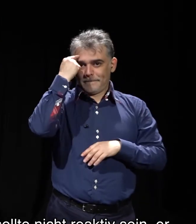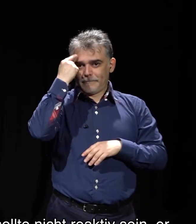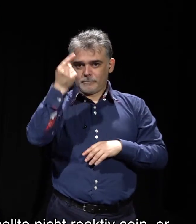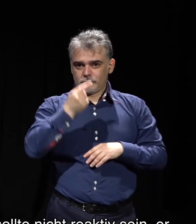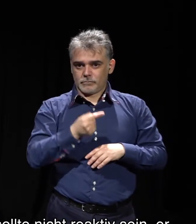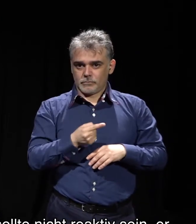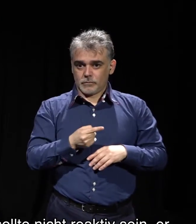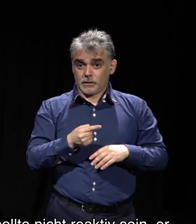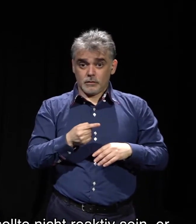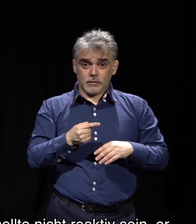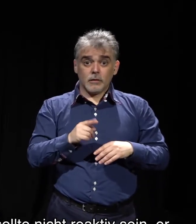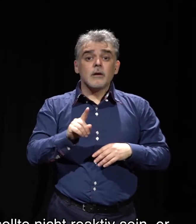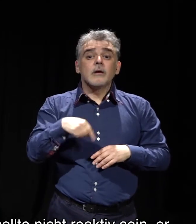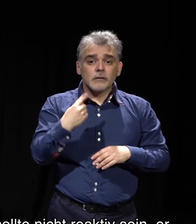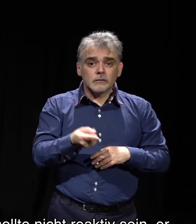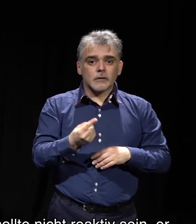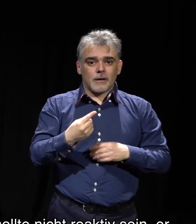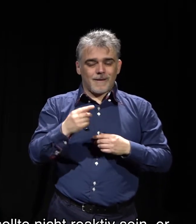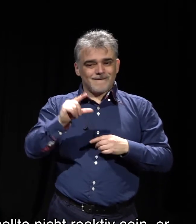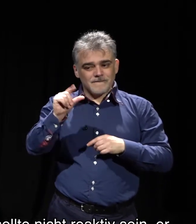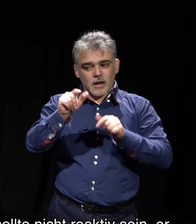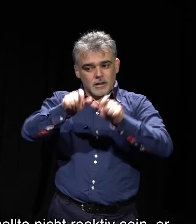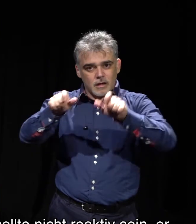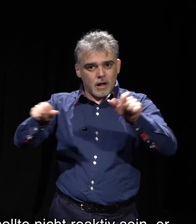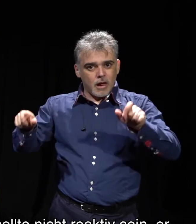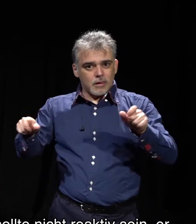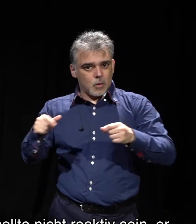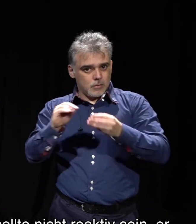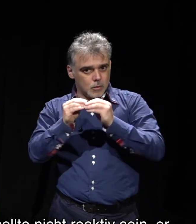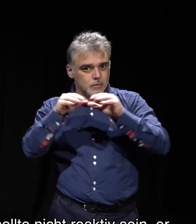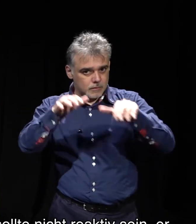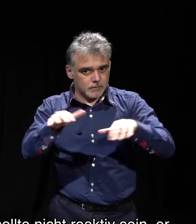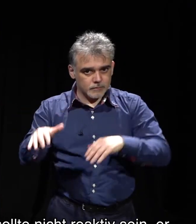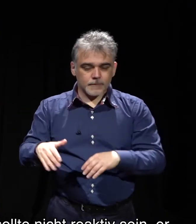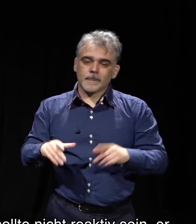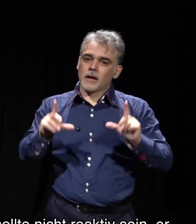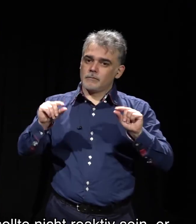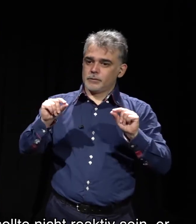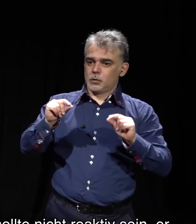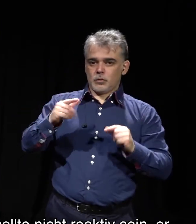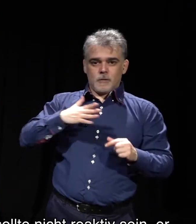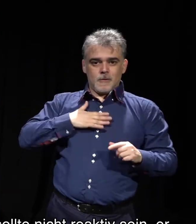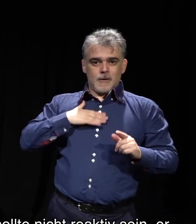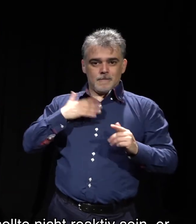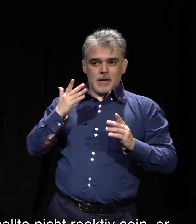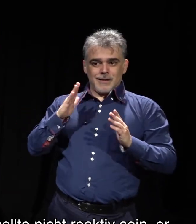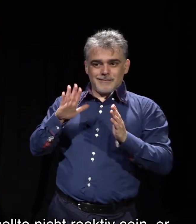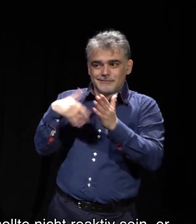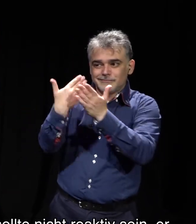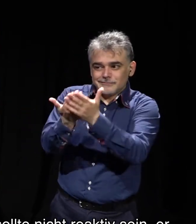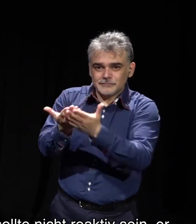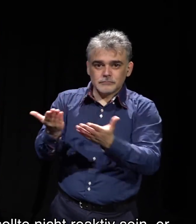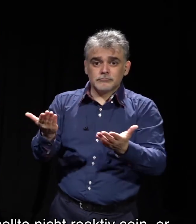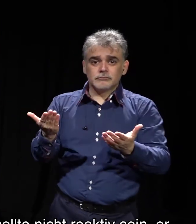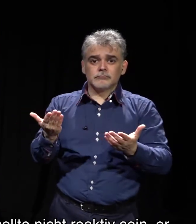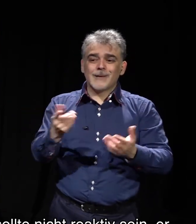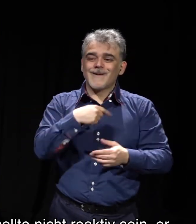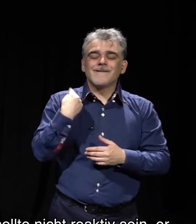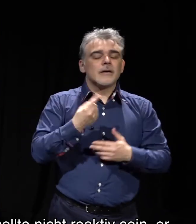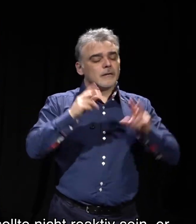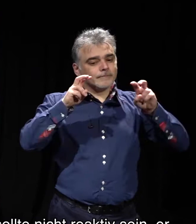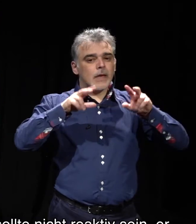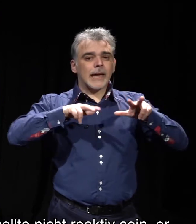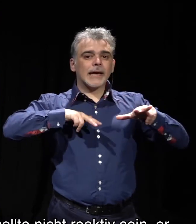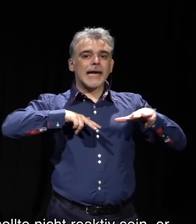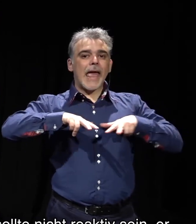and diversity shouldn't be reactionary. It should be something that we can predict and pre